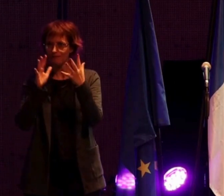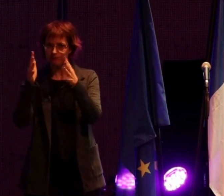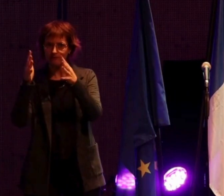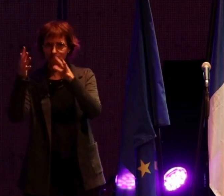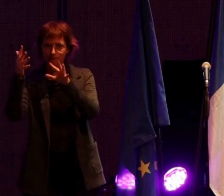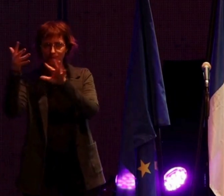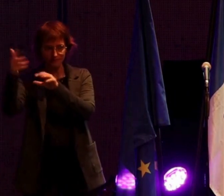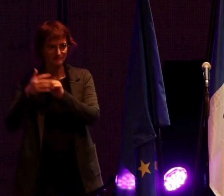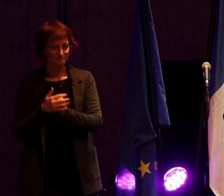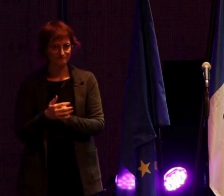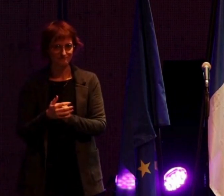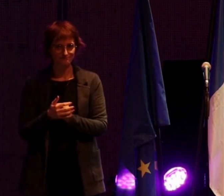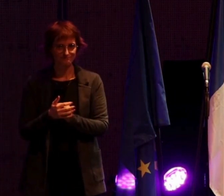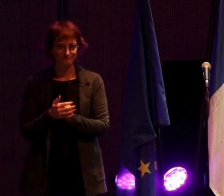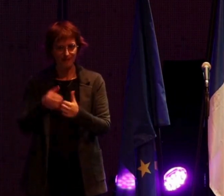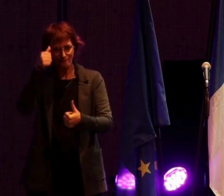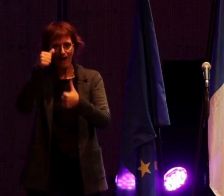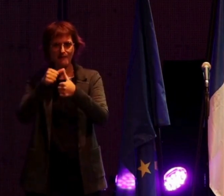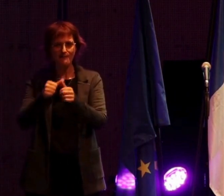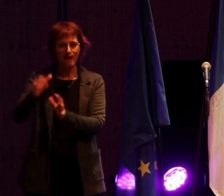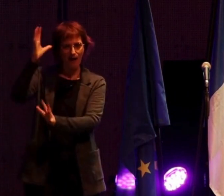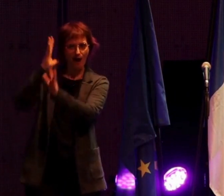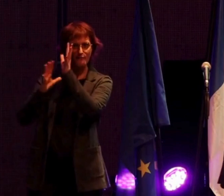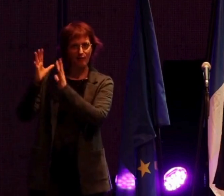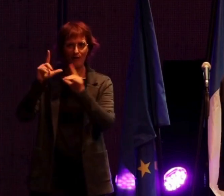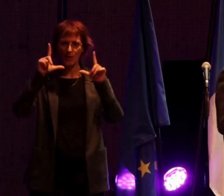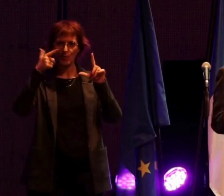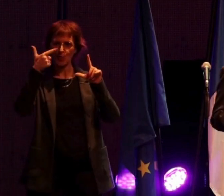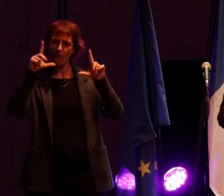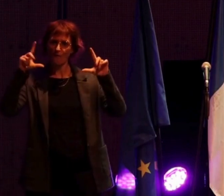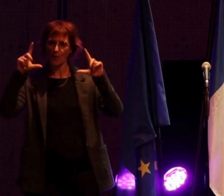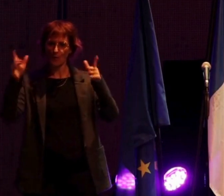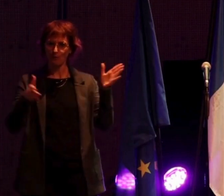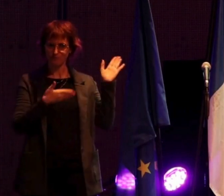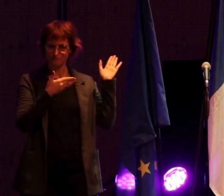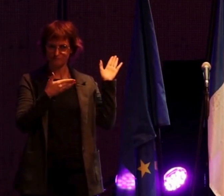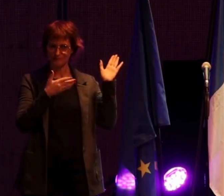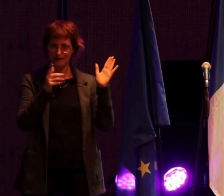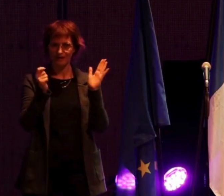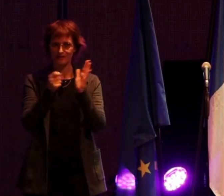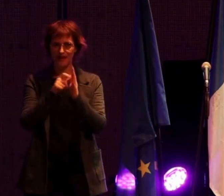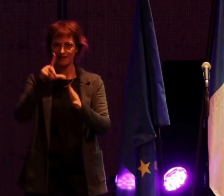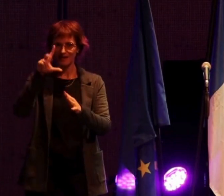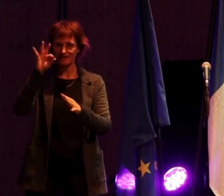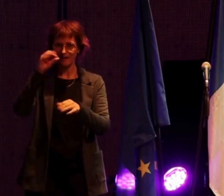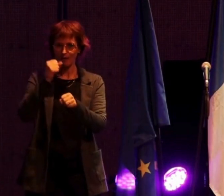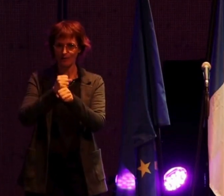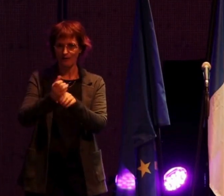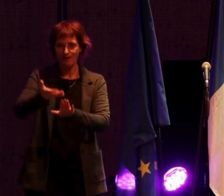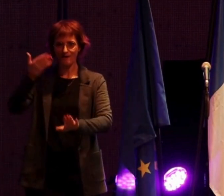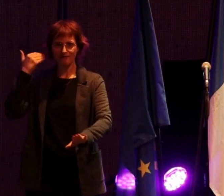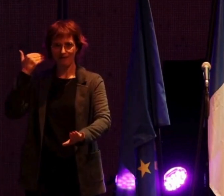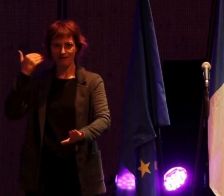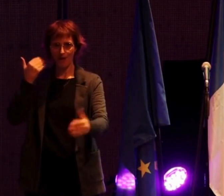Il était une fois Mésière. Voici ces deux photos. Mésière il y a 50 ans, 50 ans, et Mésière aujourd'hui.